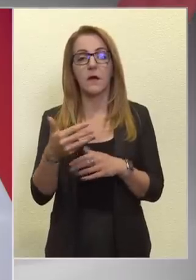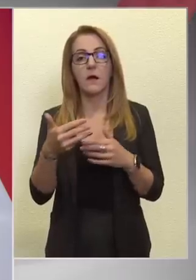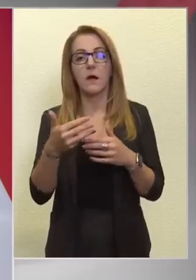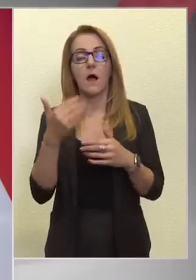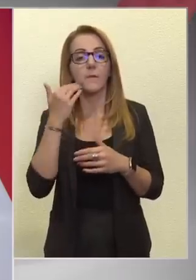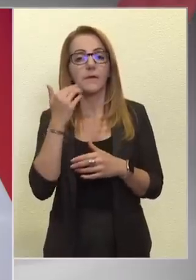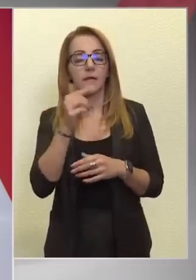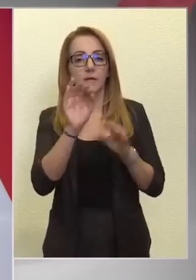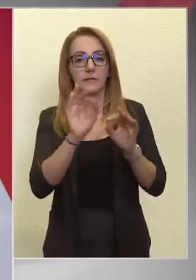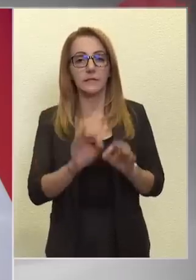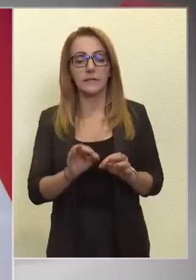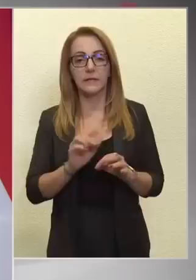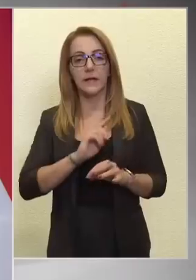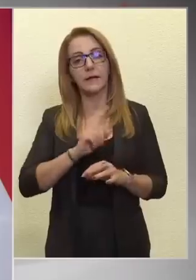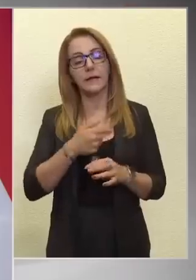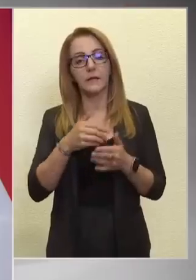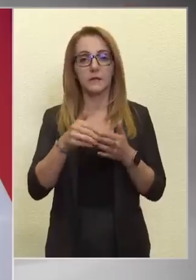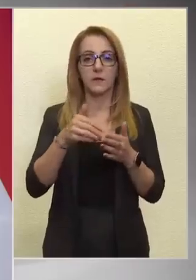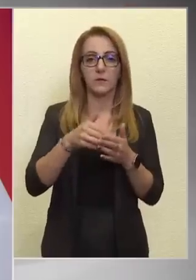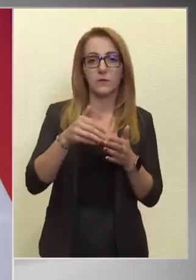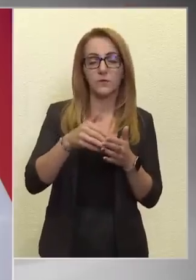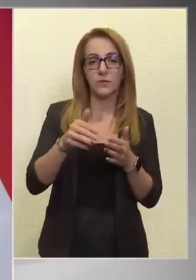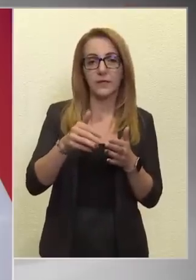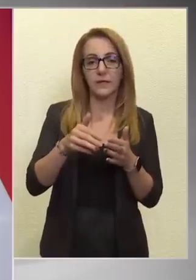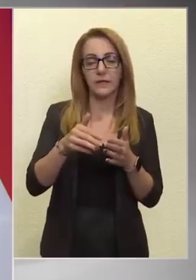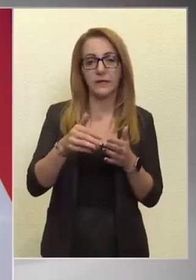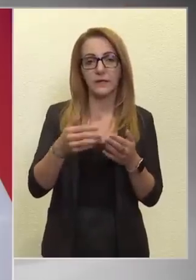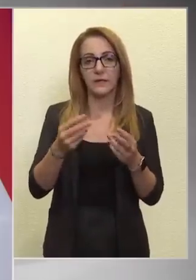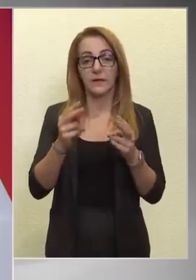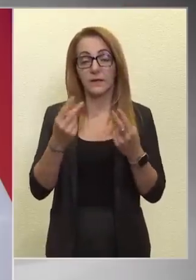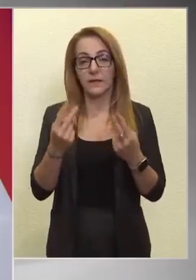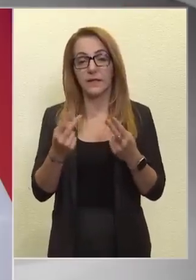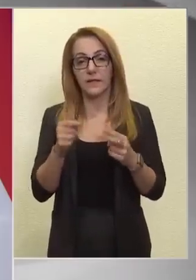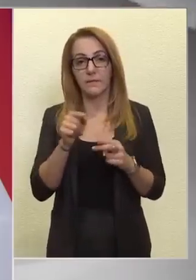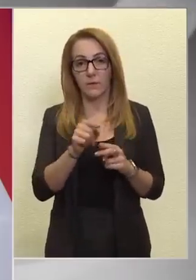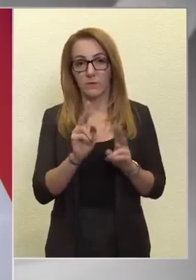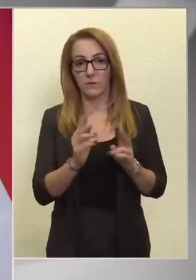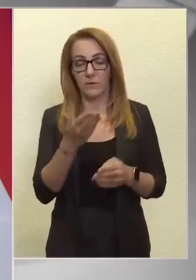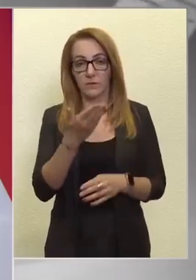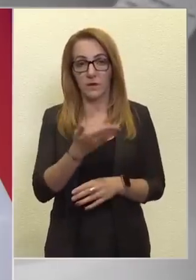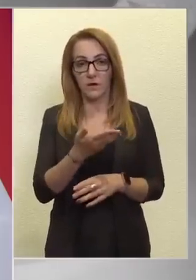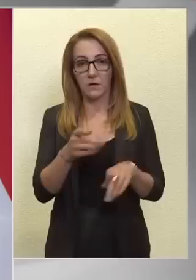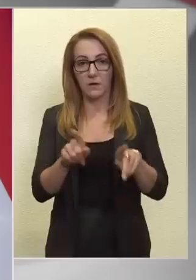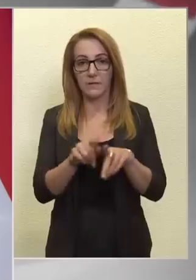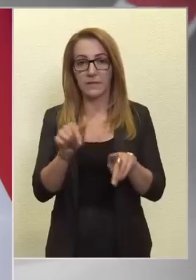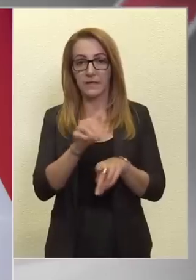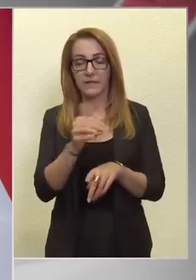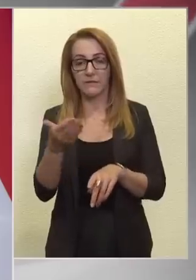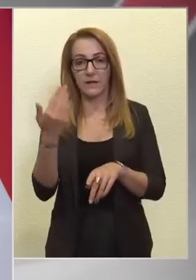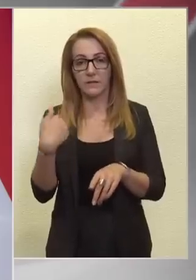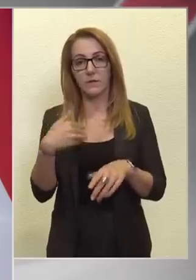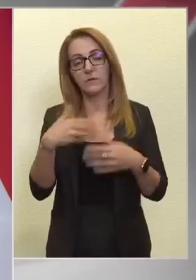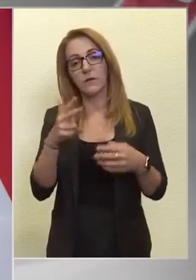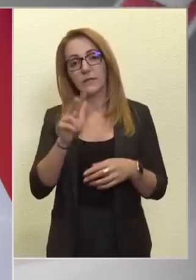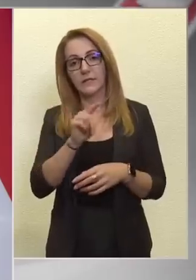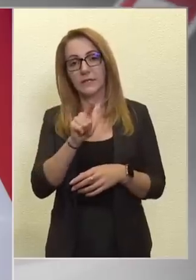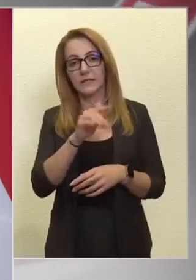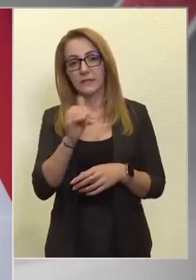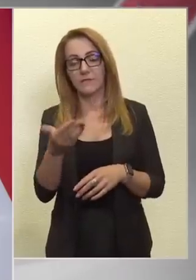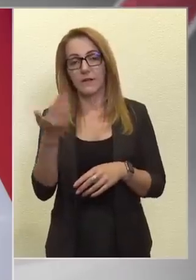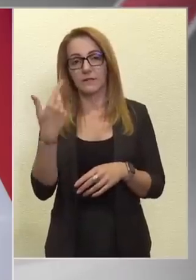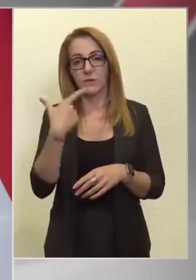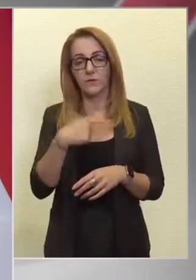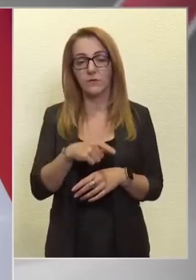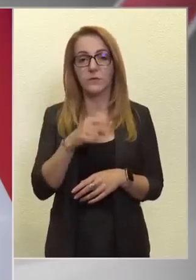cégeknek az energiaköltségei azok lényében ott vannak, mint egy évvel ezelőtt vagy két évvel ezelőtt voltak.